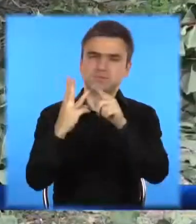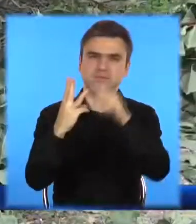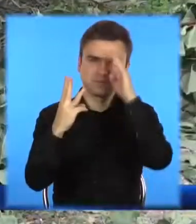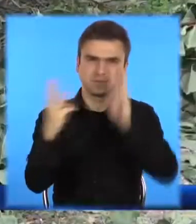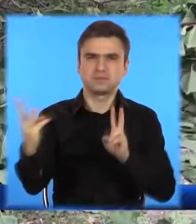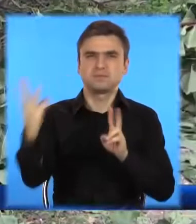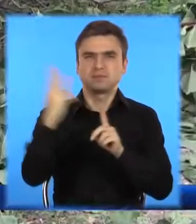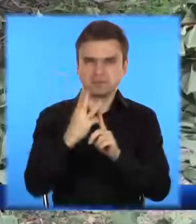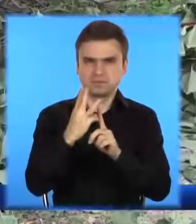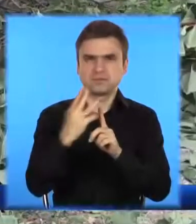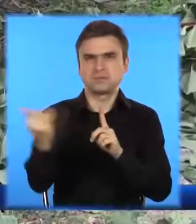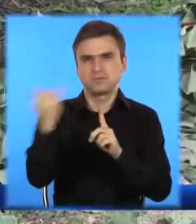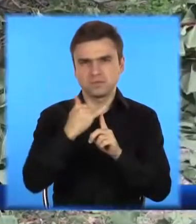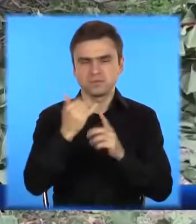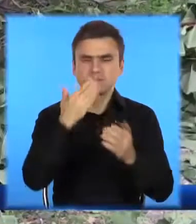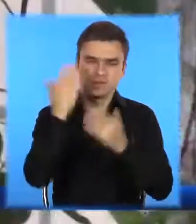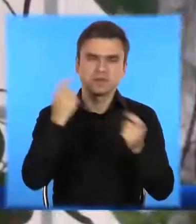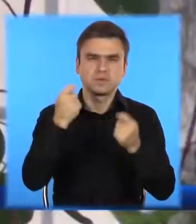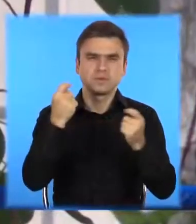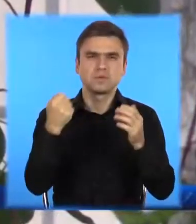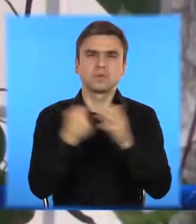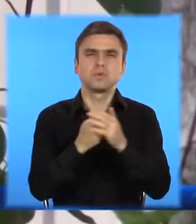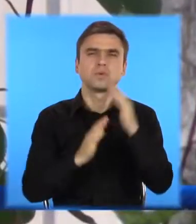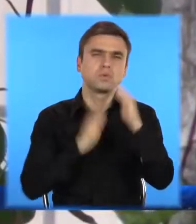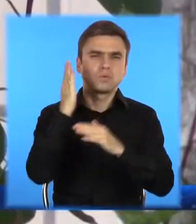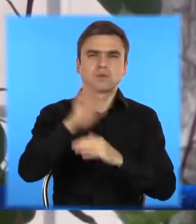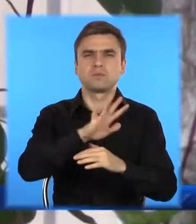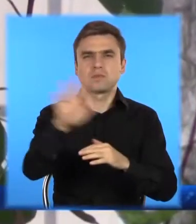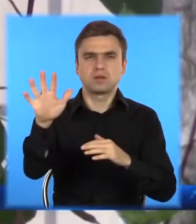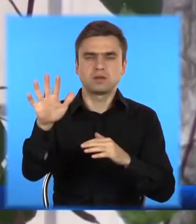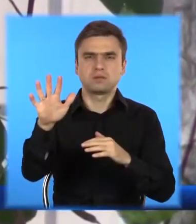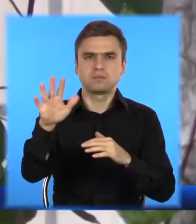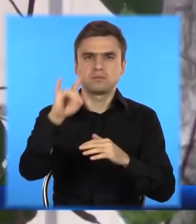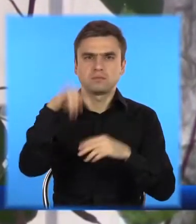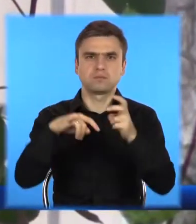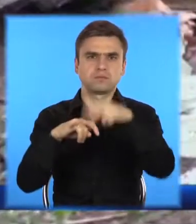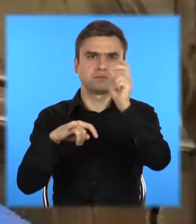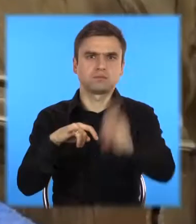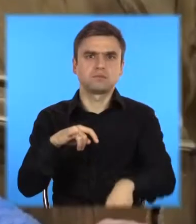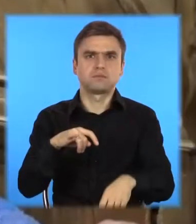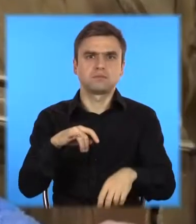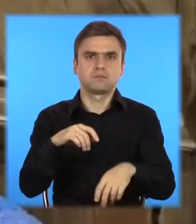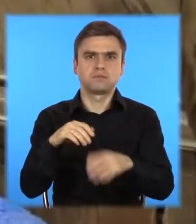бо їх друг вистрибнув з вікна. Все сталося на мікрорайоні Зарічний у Покровському районі.